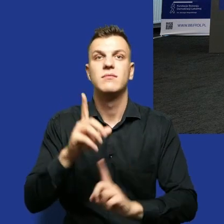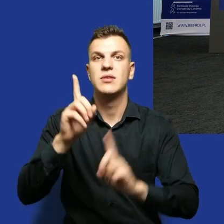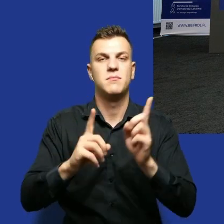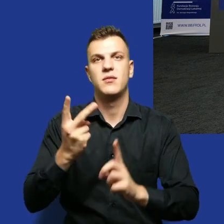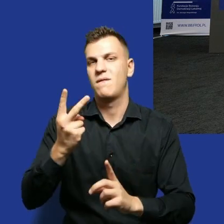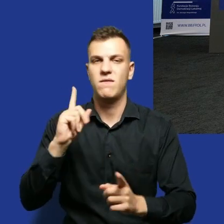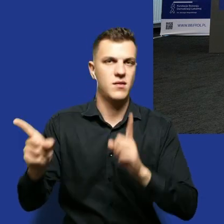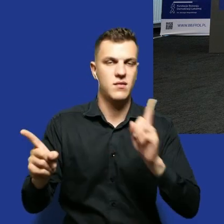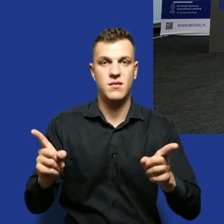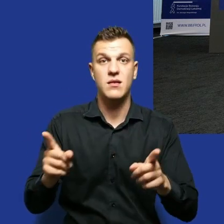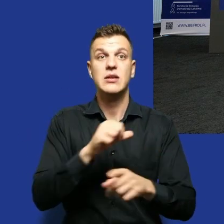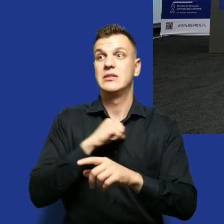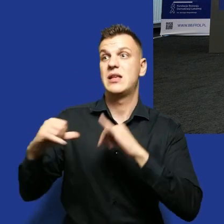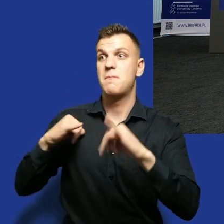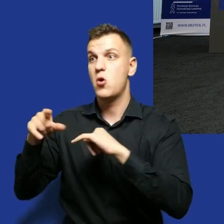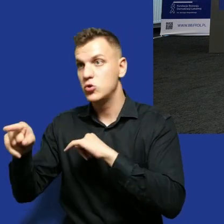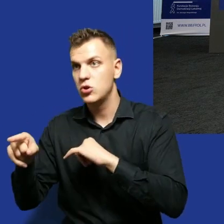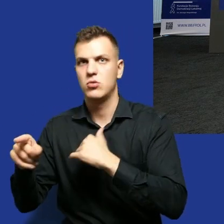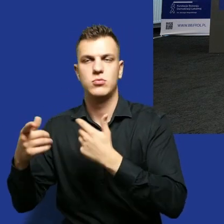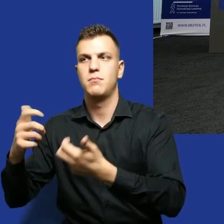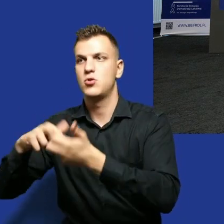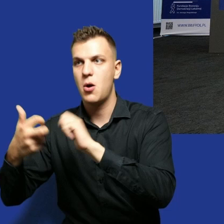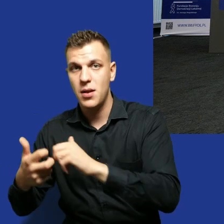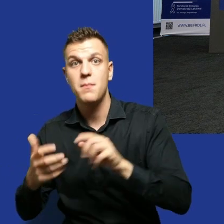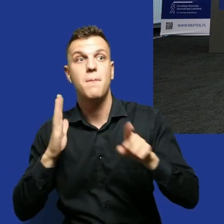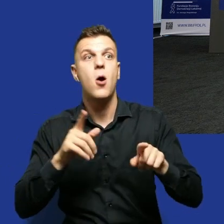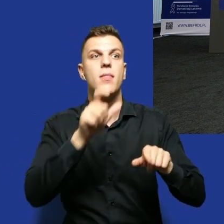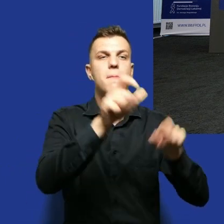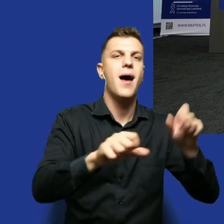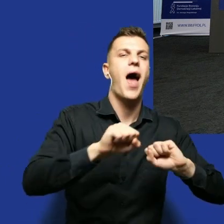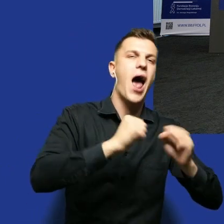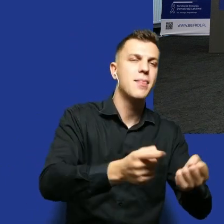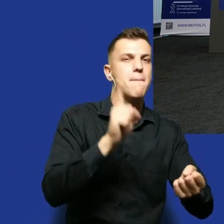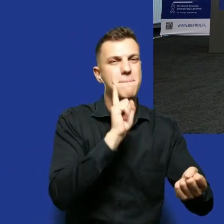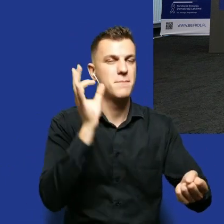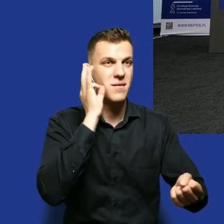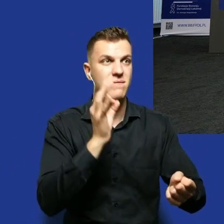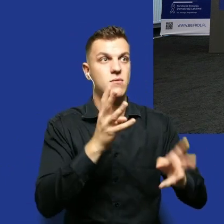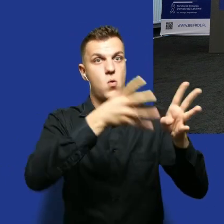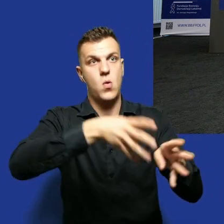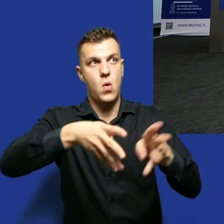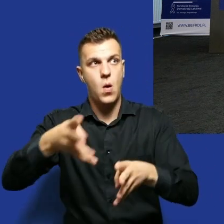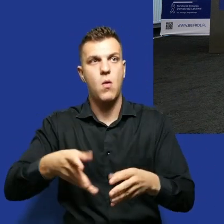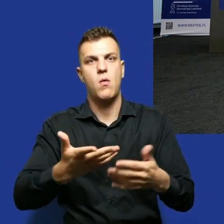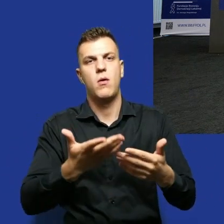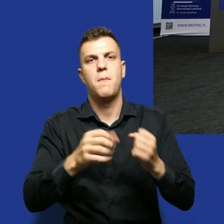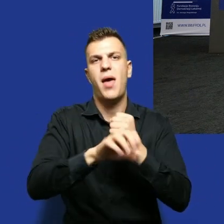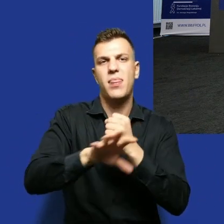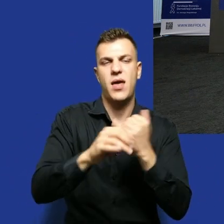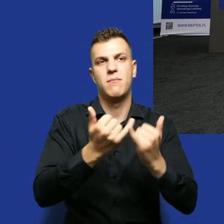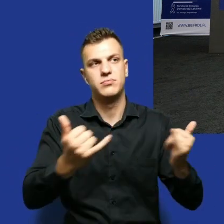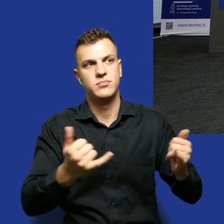i obrywają i samorządowcy, ale też my jako aktywiści, aktywistki, będąc później w różnych, nie mediach, w formie strzałek i